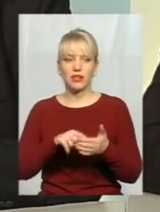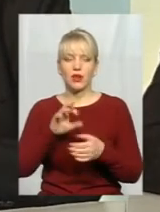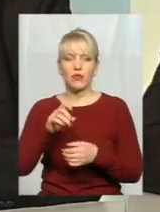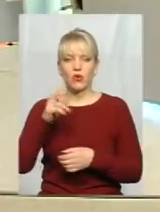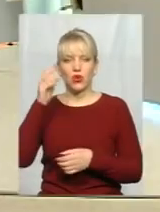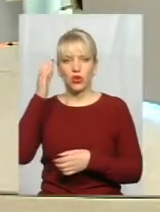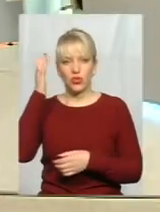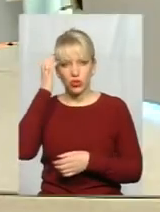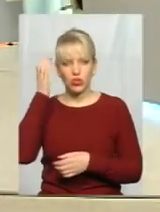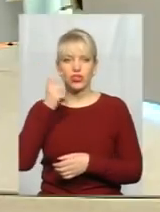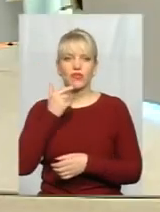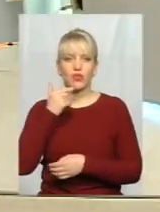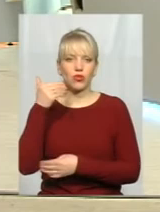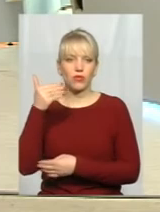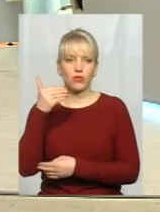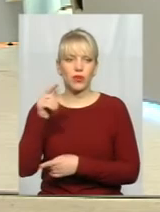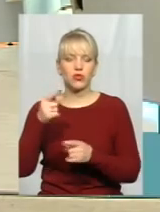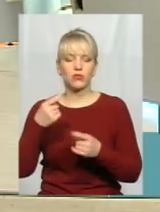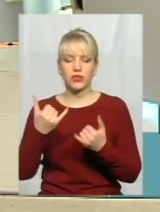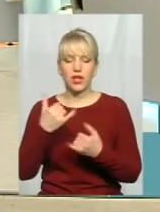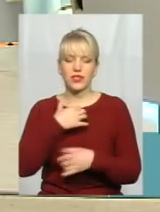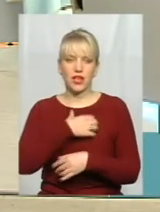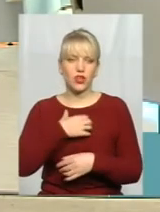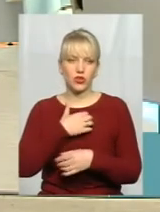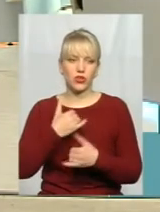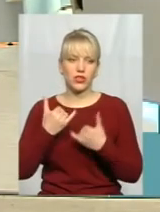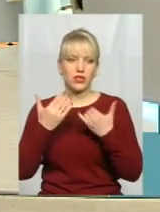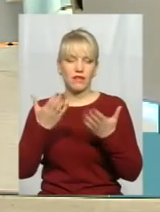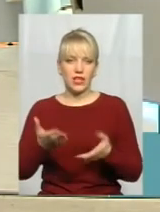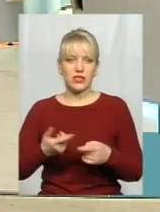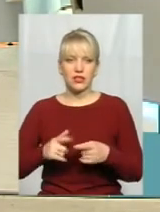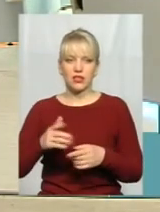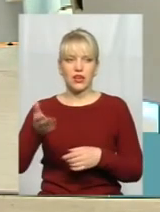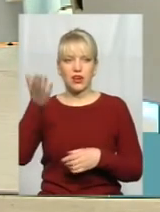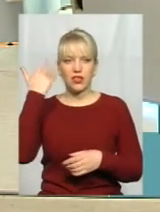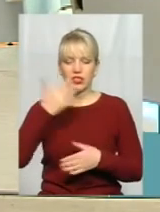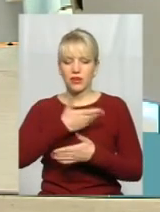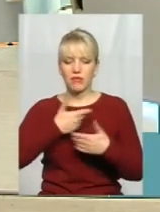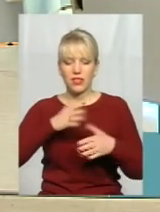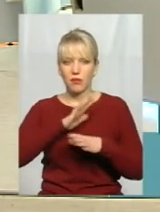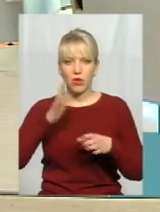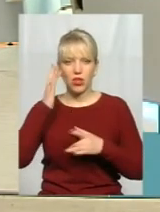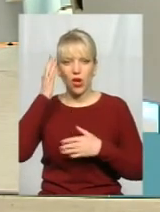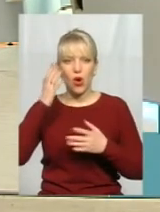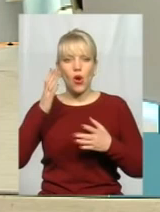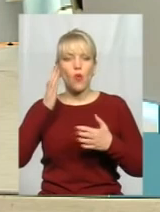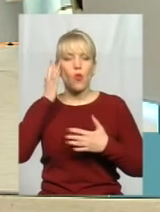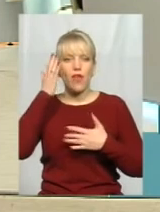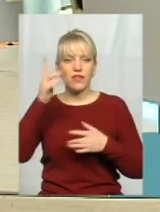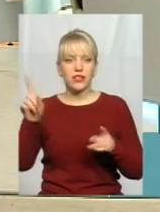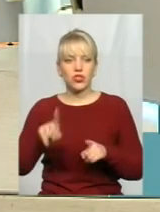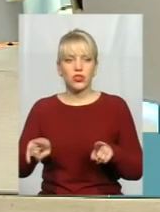прапору. Чому воно саме актуальне сьогодні стало для вас? Тоді ми навіть собі уявити не могли, що такі питання,